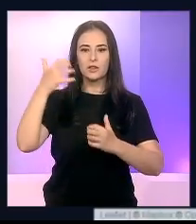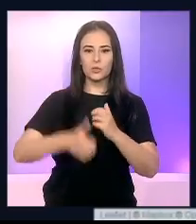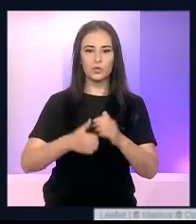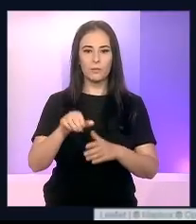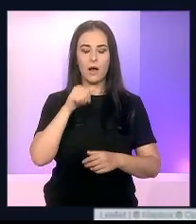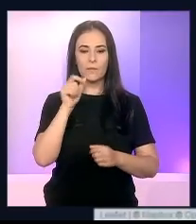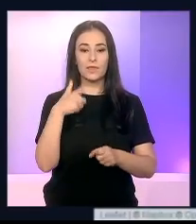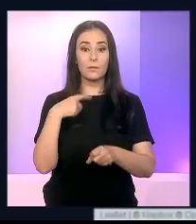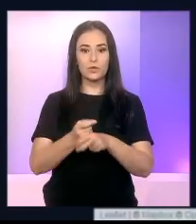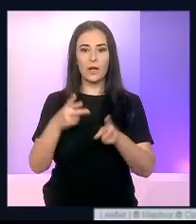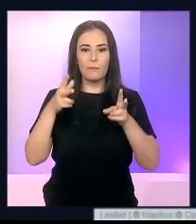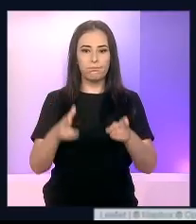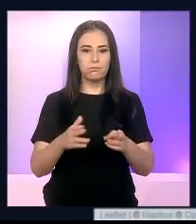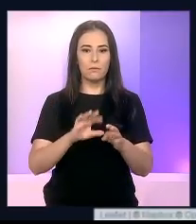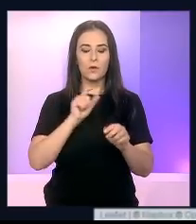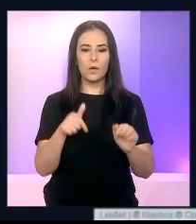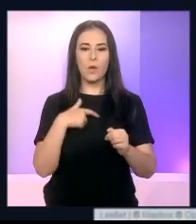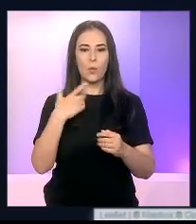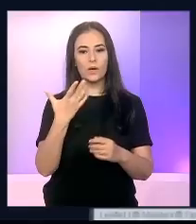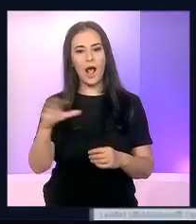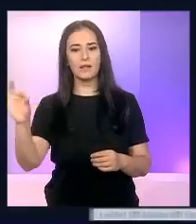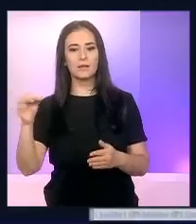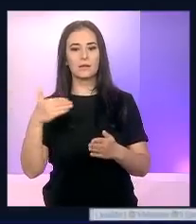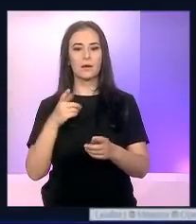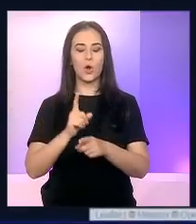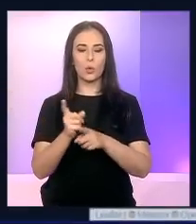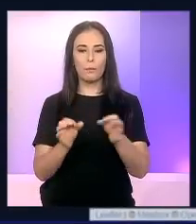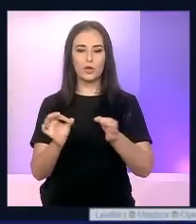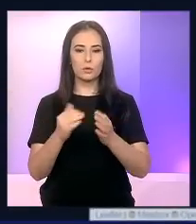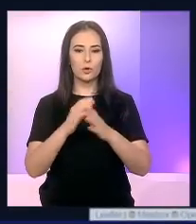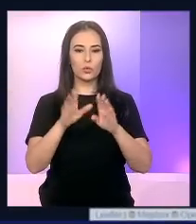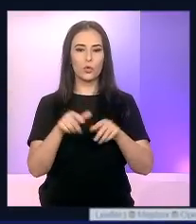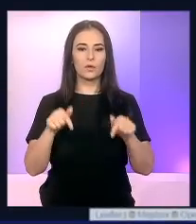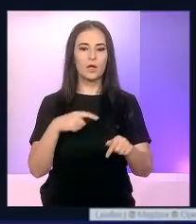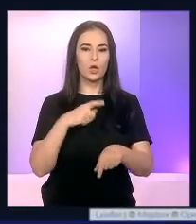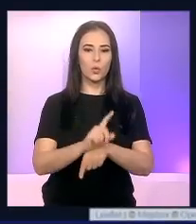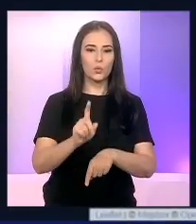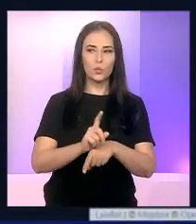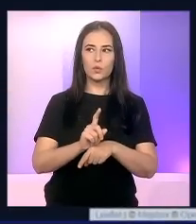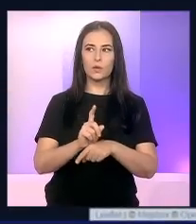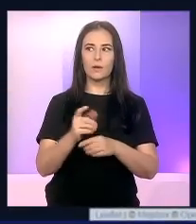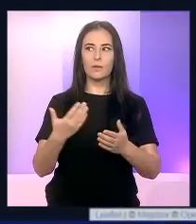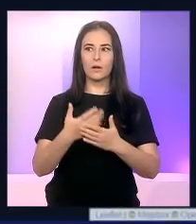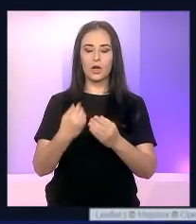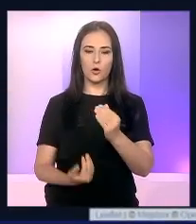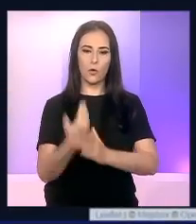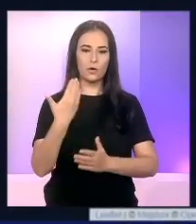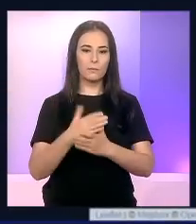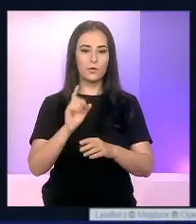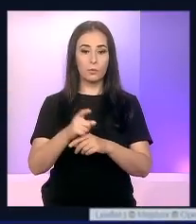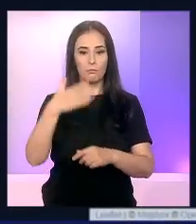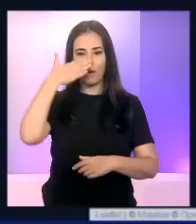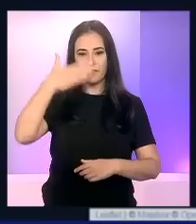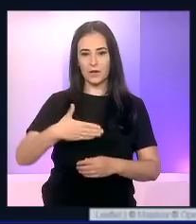astăzi. Ceea ce se întâmplă astăzi, la final, va fi, să spunem, punerea părților în locurile lor. Pentru că